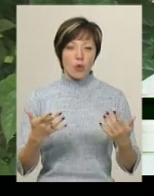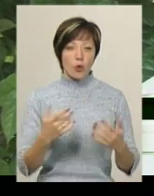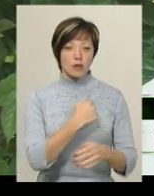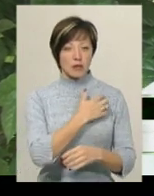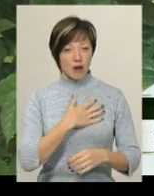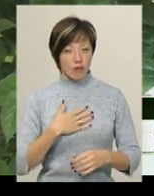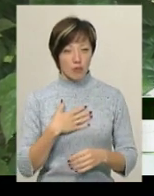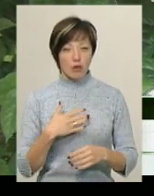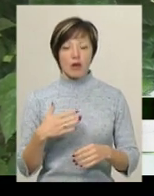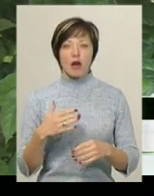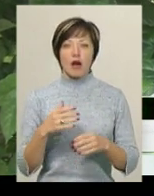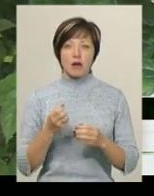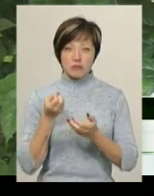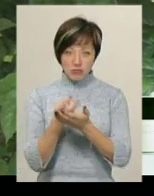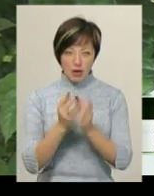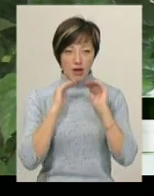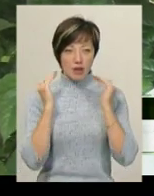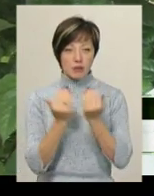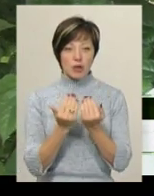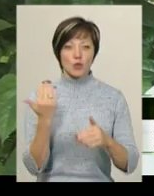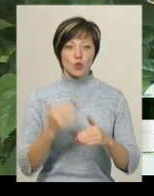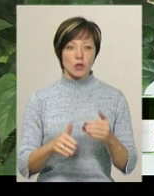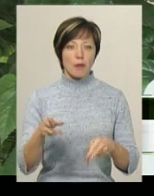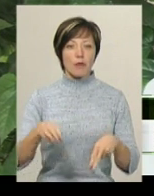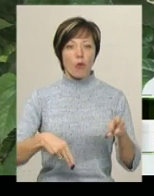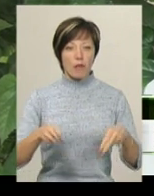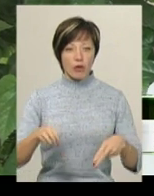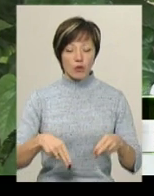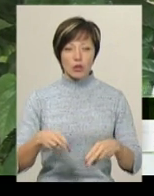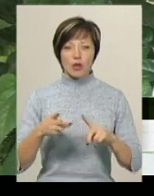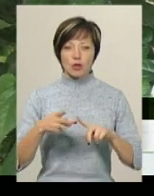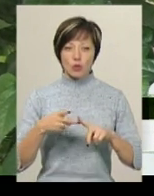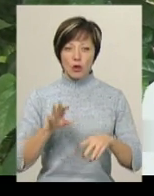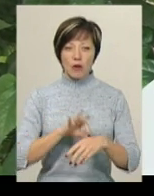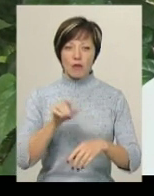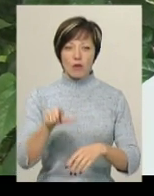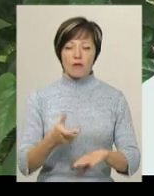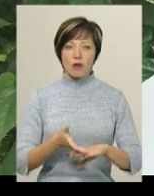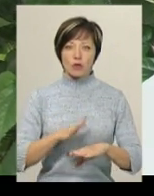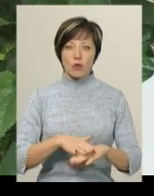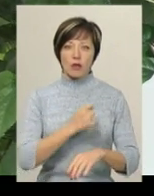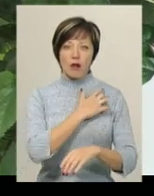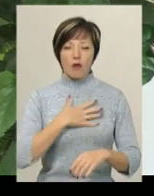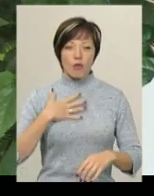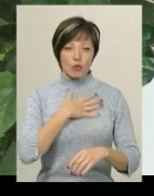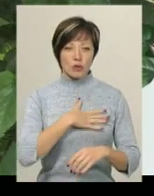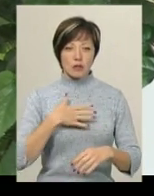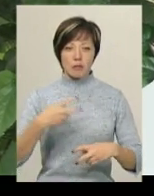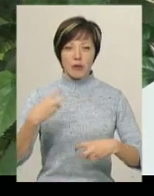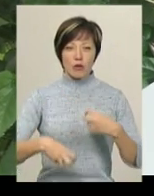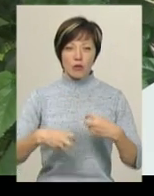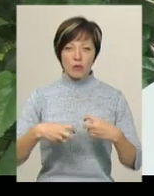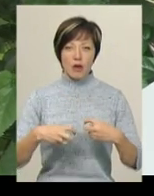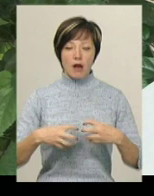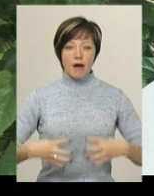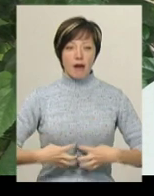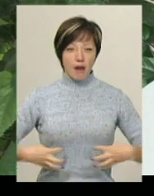госпіталізованою відділення реанімації і вже прооперований. Слідуючий хворий з важкою травмою грудної клітки з переломом ножинами